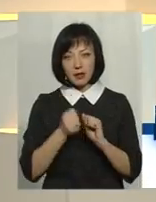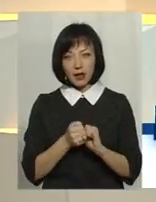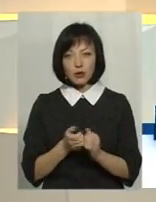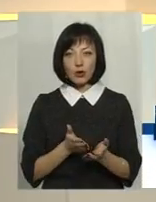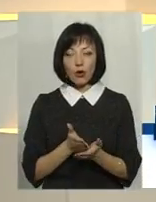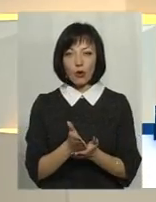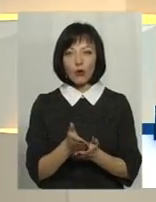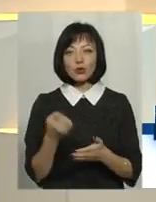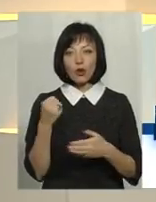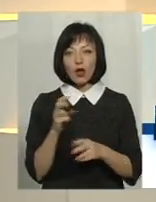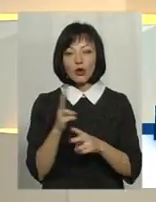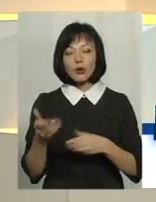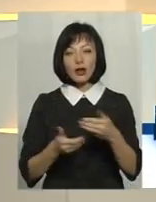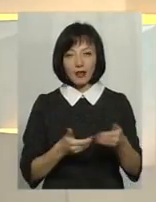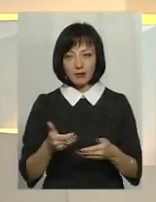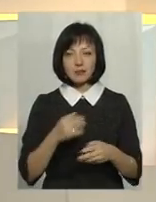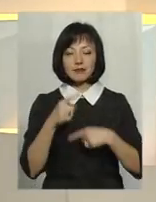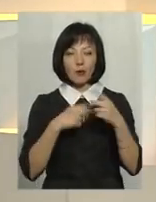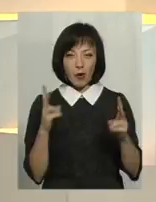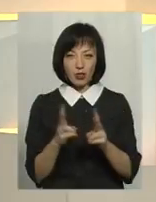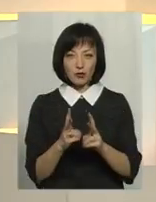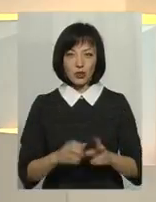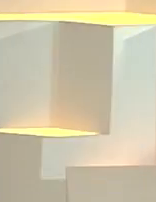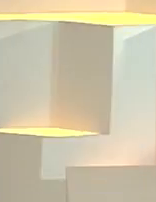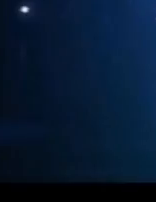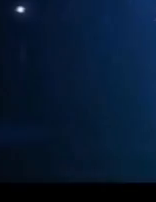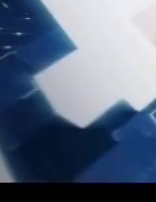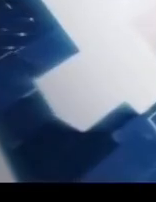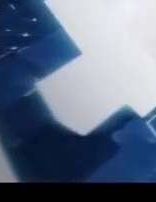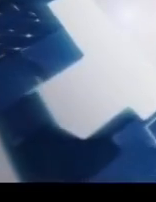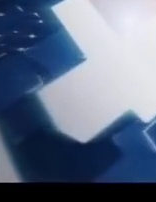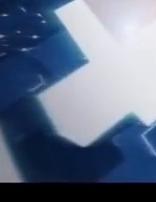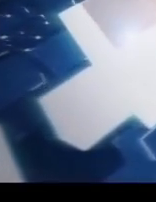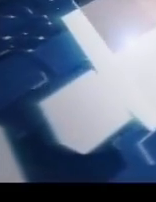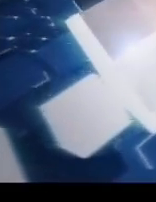дорогу долає той, хто йде. Побачимось. Дякую.